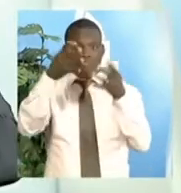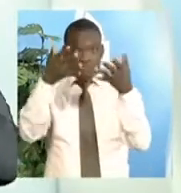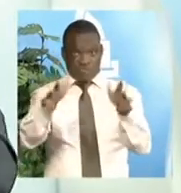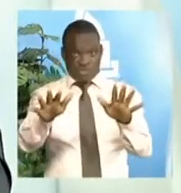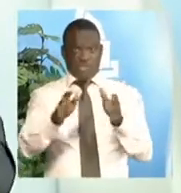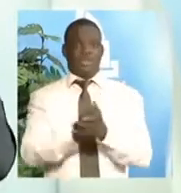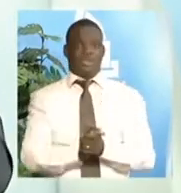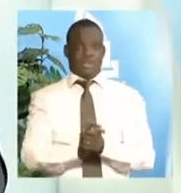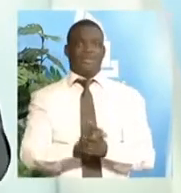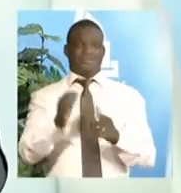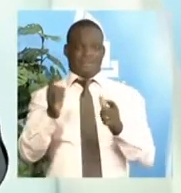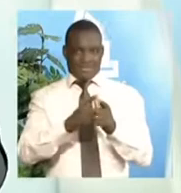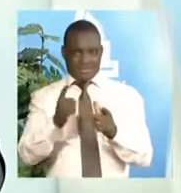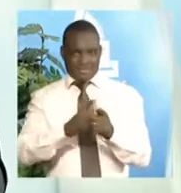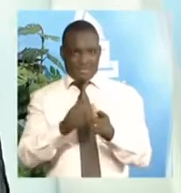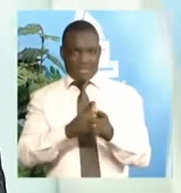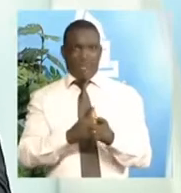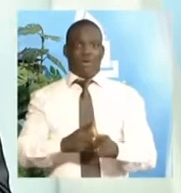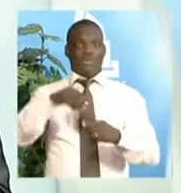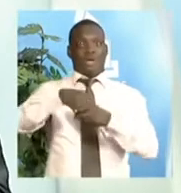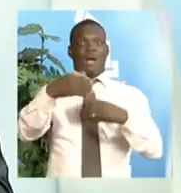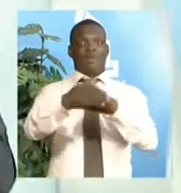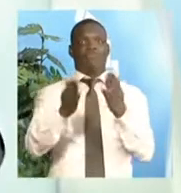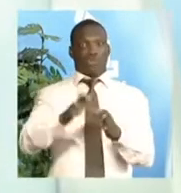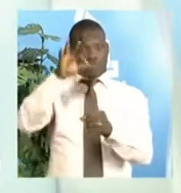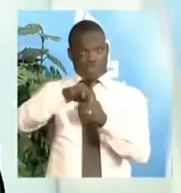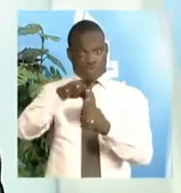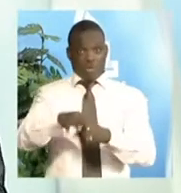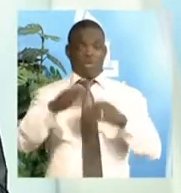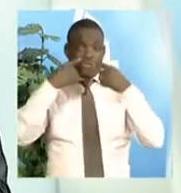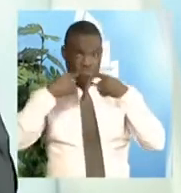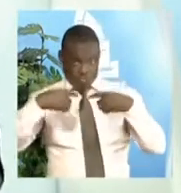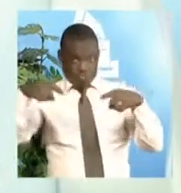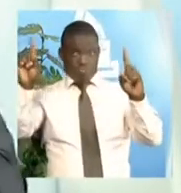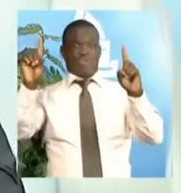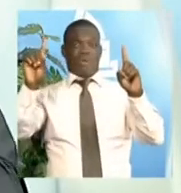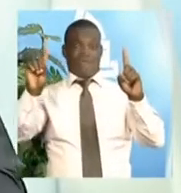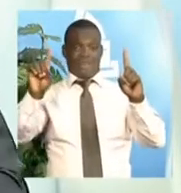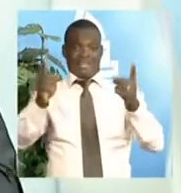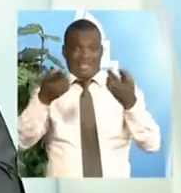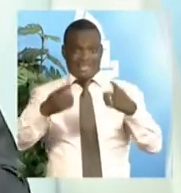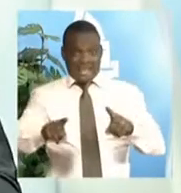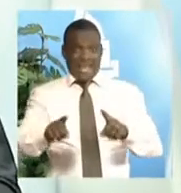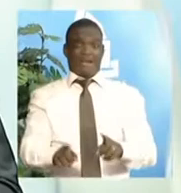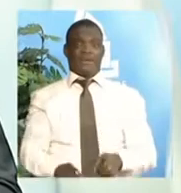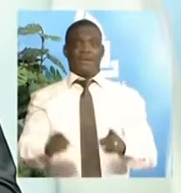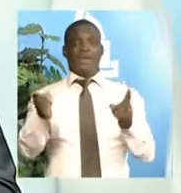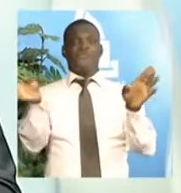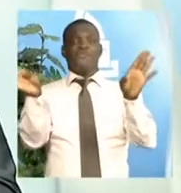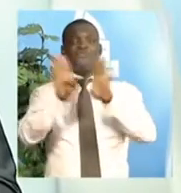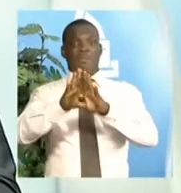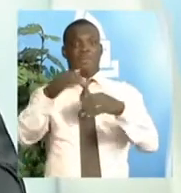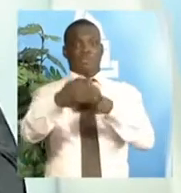une première proclamation se fait dans le bureau de vote, in situ. C'est-à-dire, dès la fermeture des bureaux de vote,